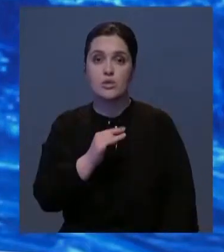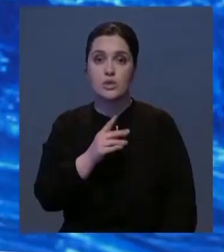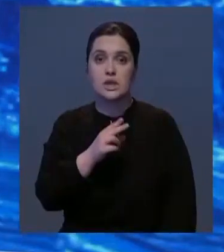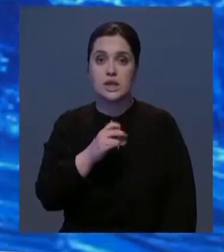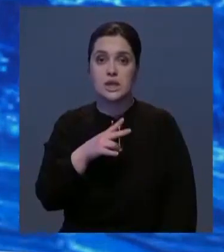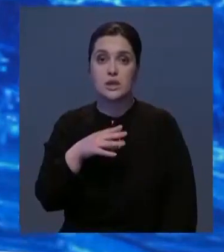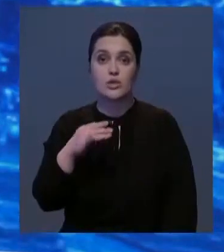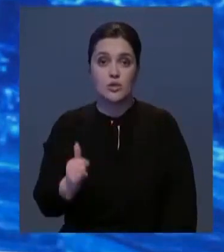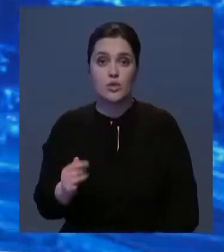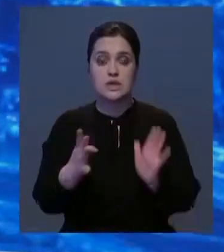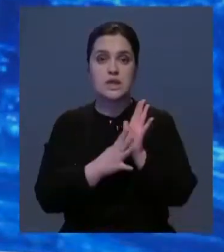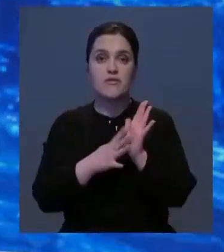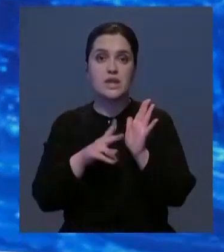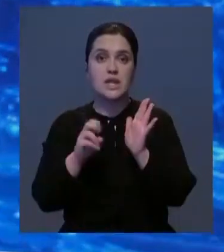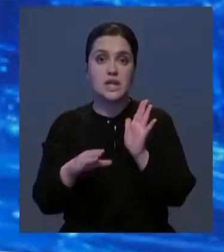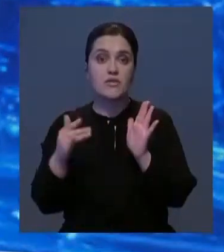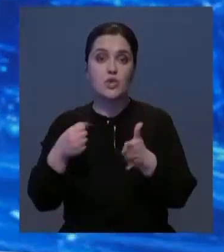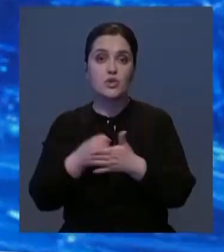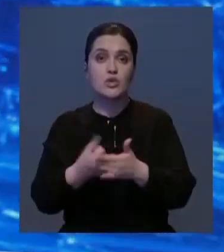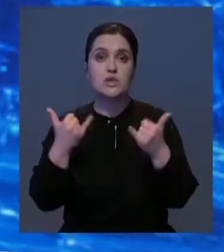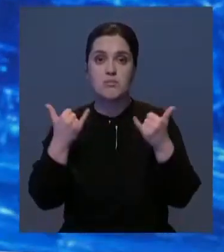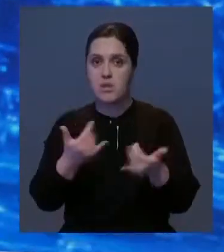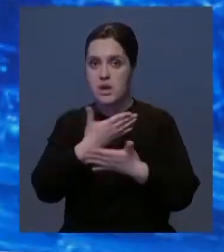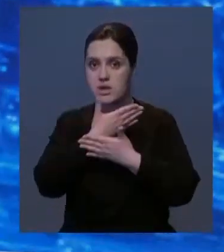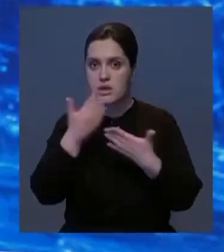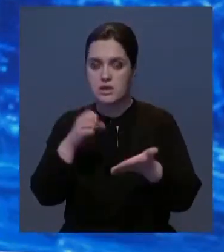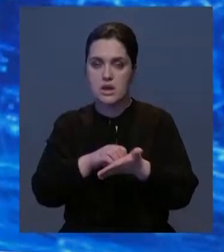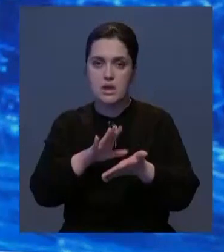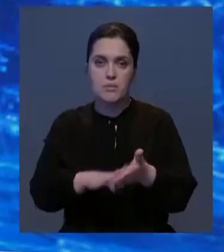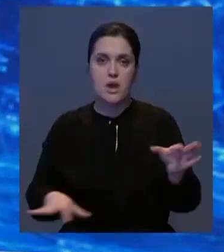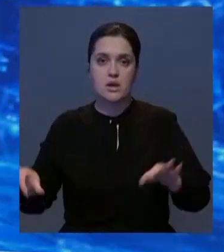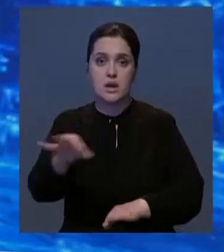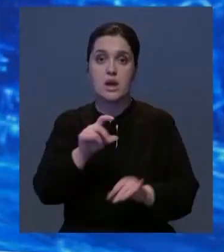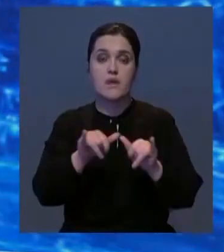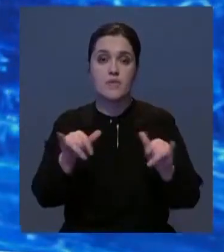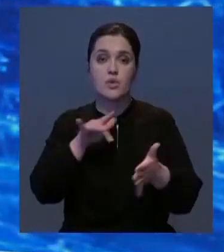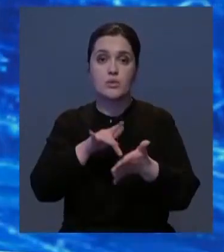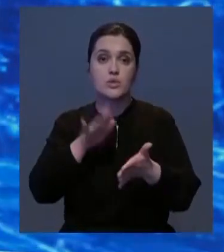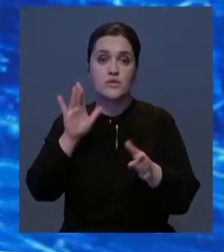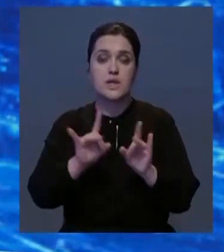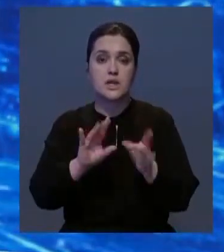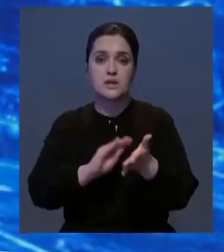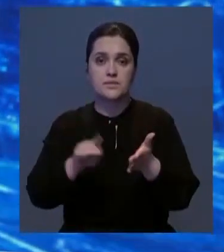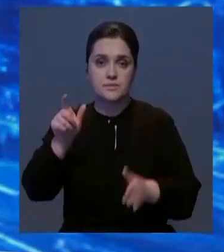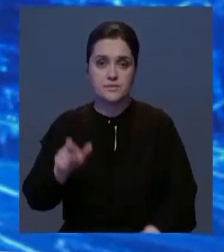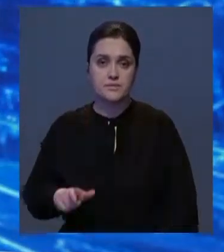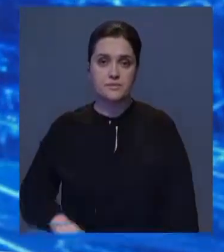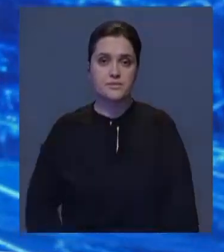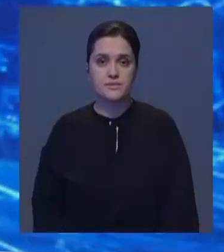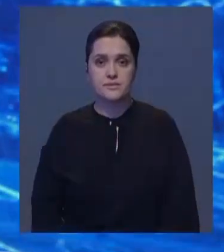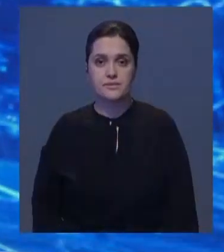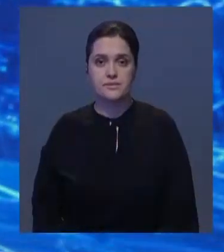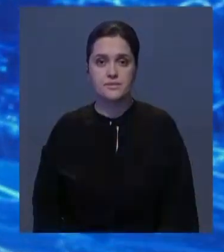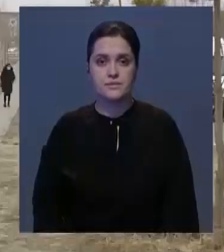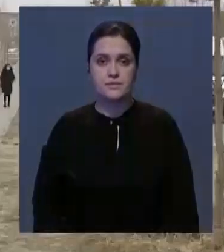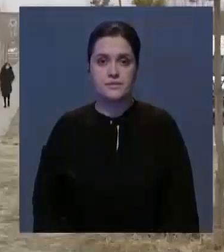Кстати, Нуркенту 9 лет и его до сих пор нет на географических картах. Как развивается город будущего, расскажет наш корреспондент.